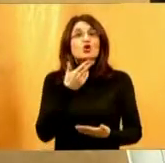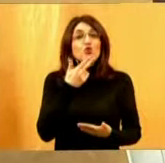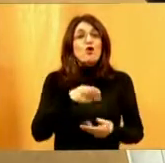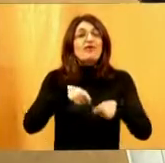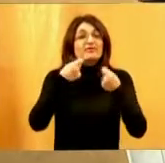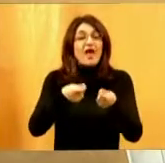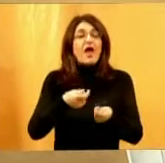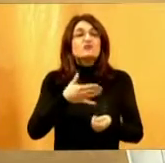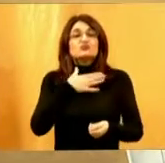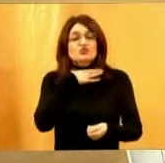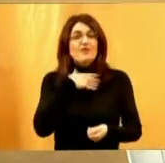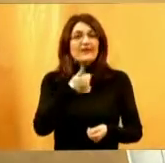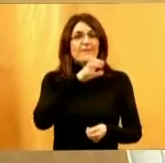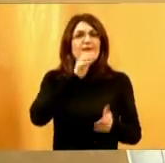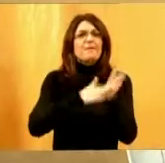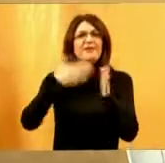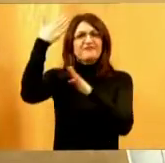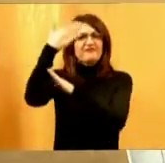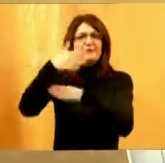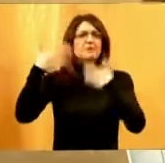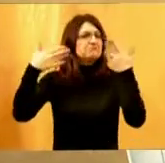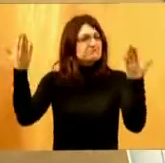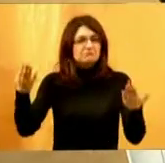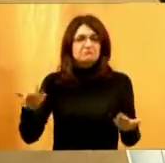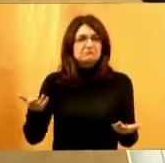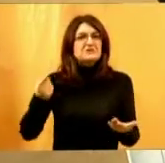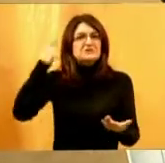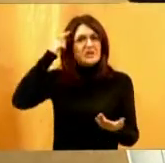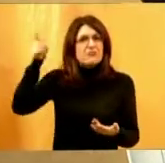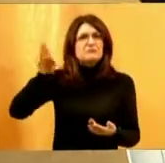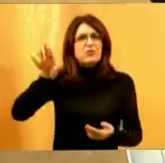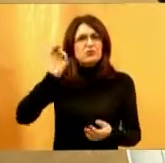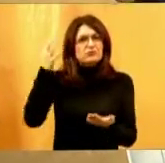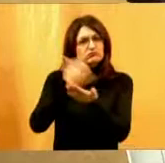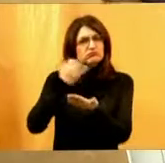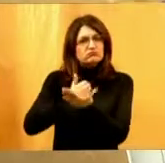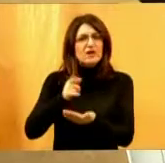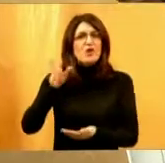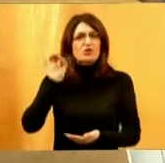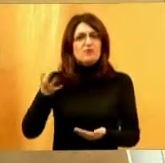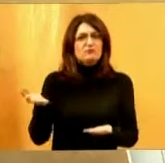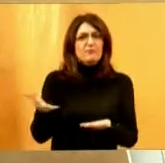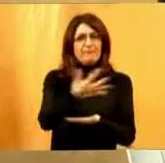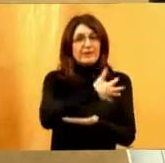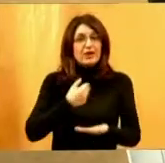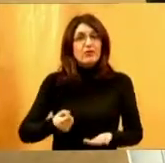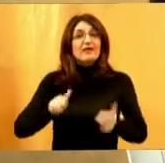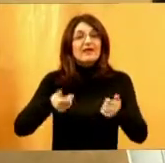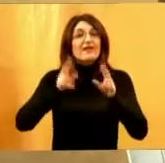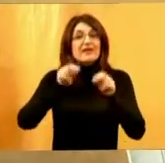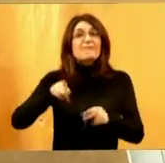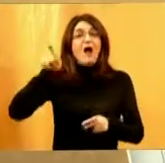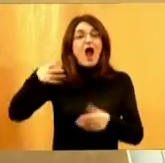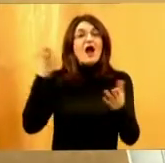školuju jednog psa, recimo firma XY, koja se zna da dobro zarađuje, da ima dobra profit i sve, da li imate